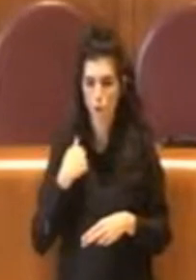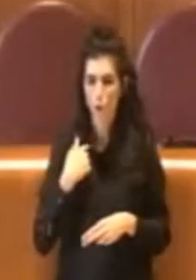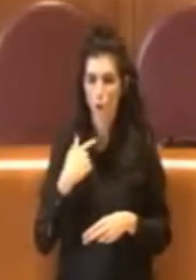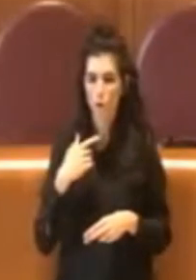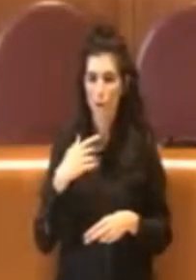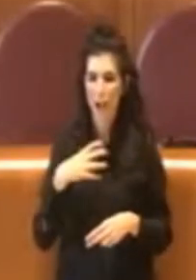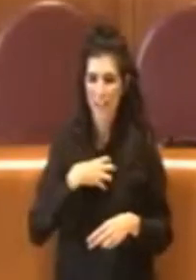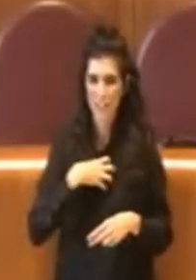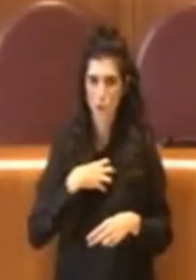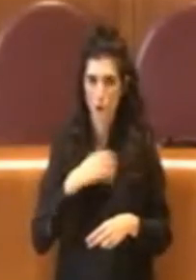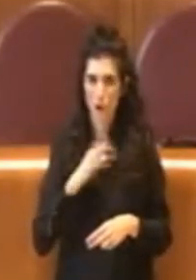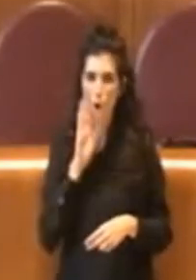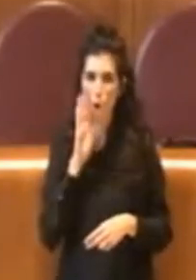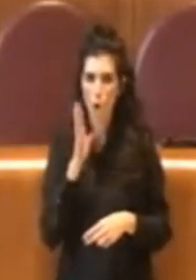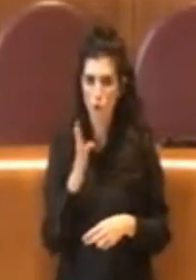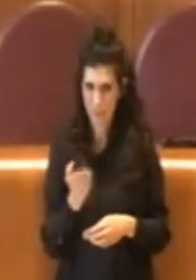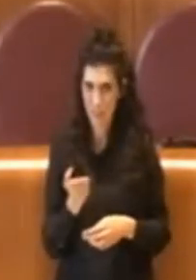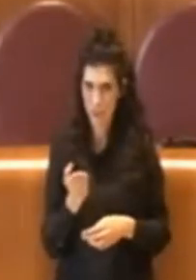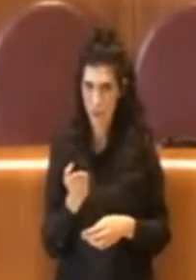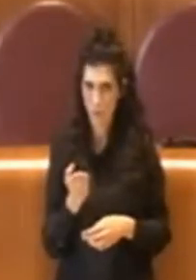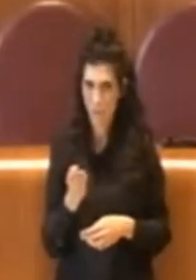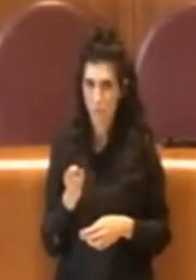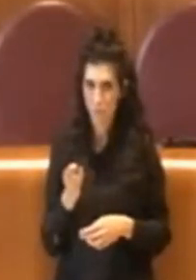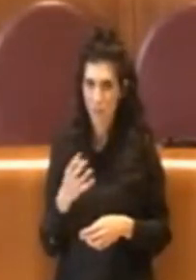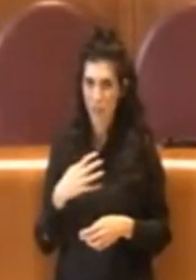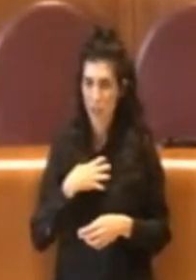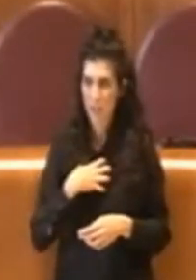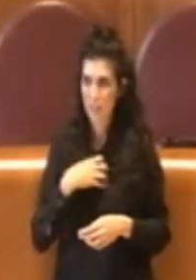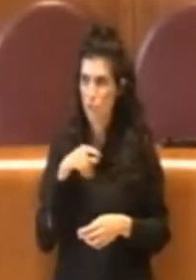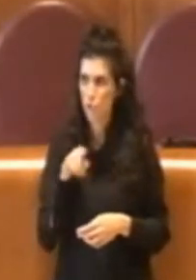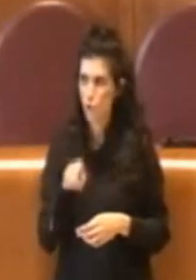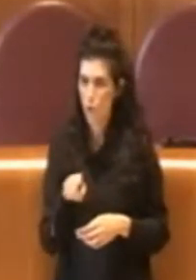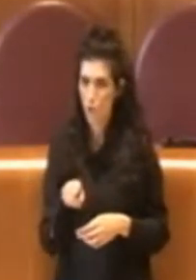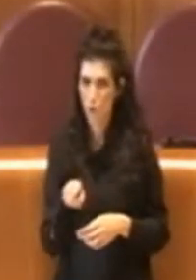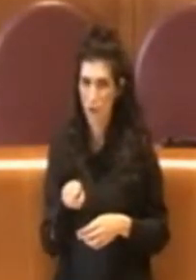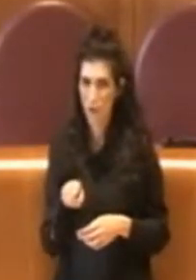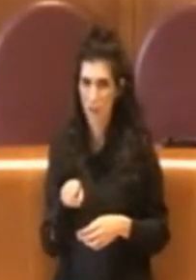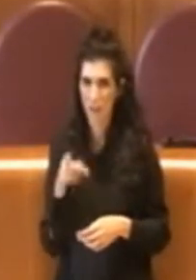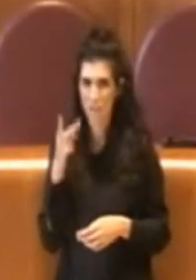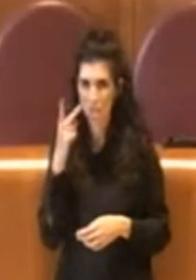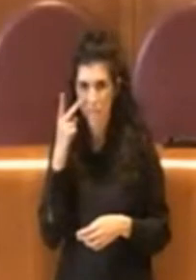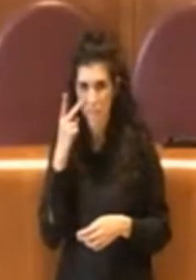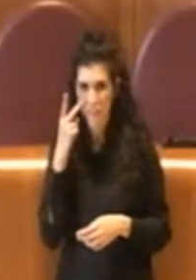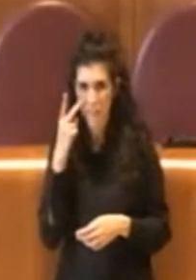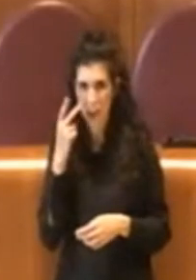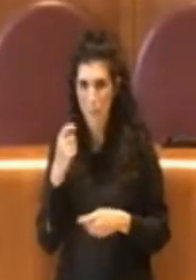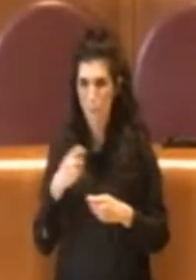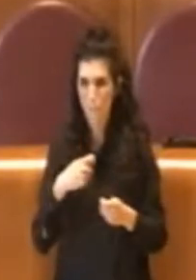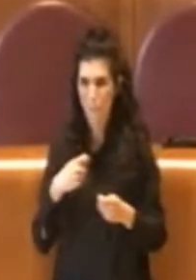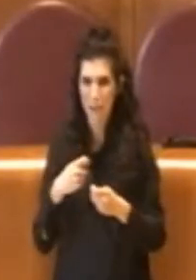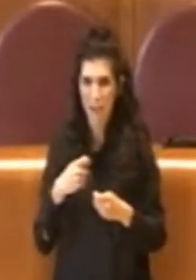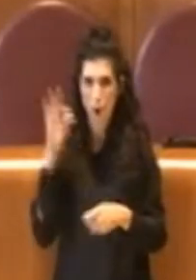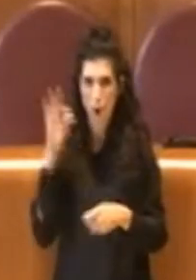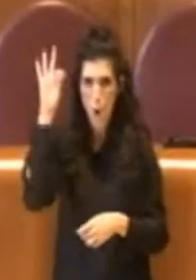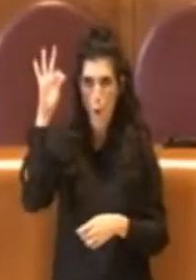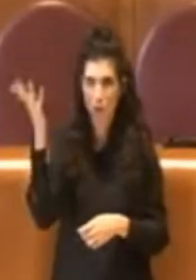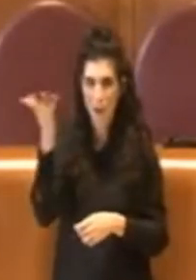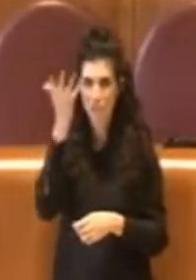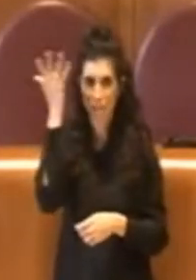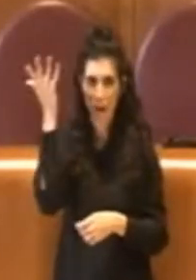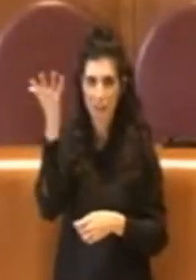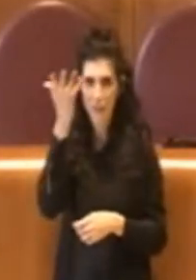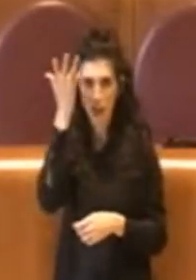eventualmente vedendosi lì, come si chiama quel mercato nella Londra di fantasia di Harry Potter,